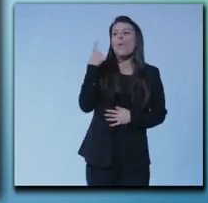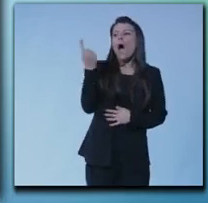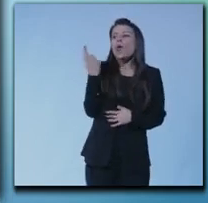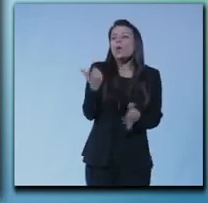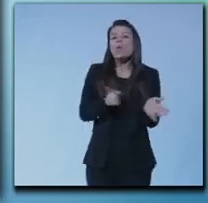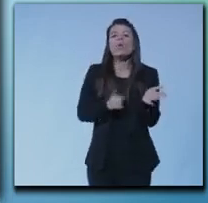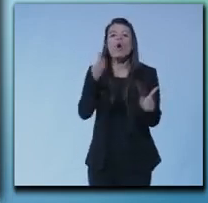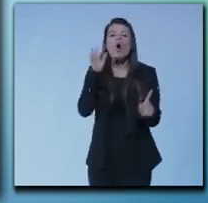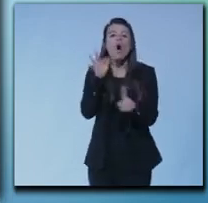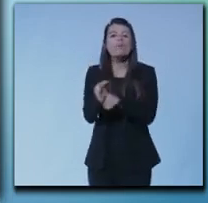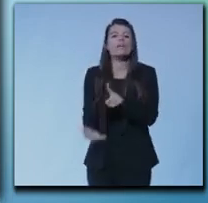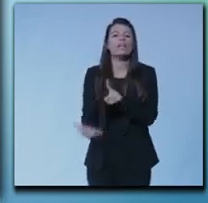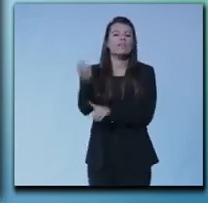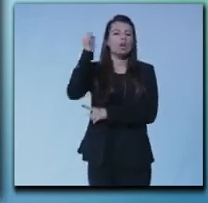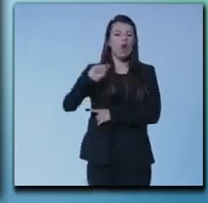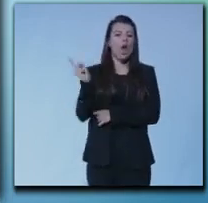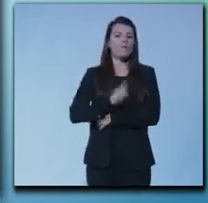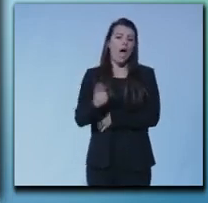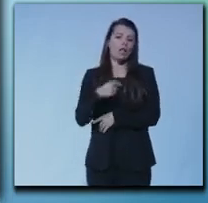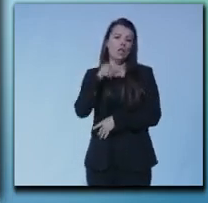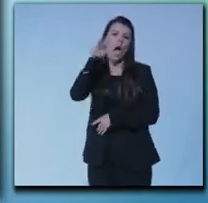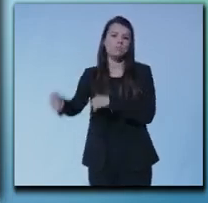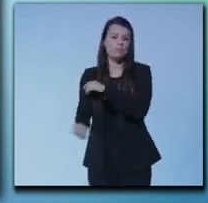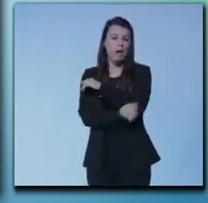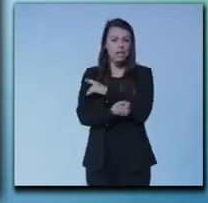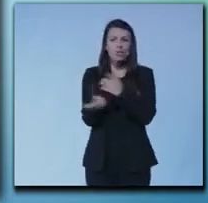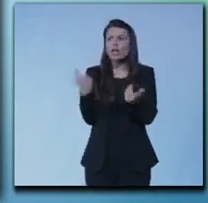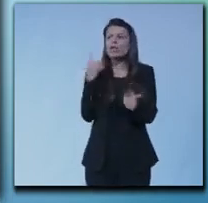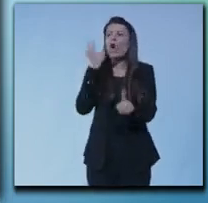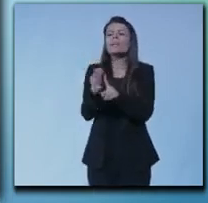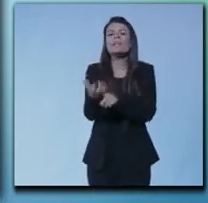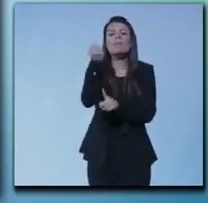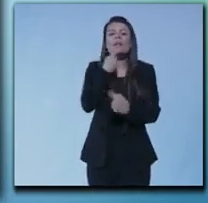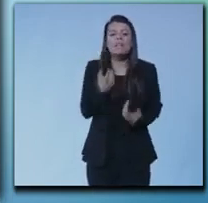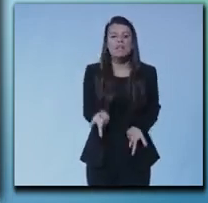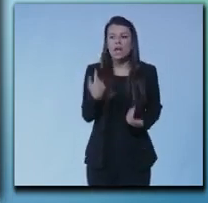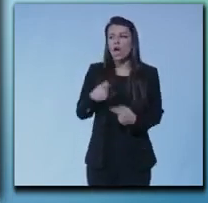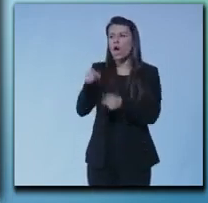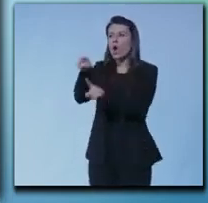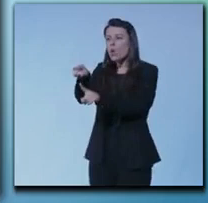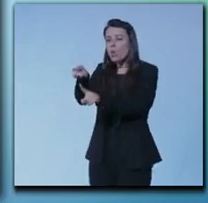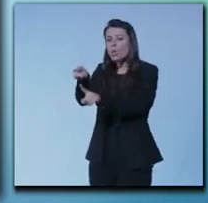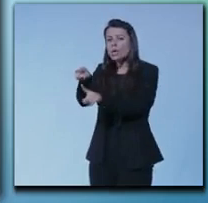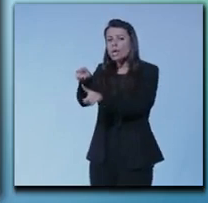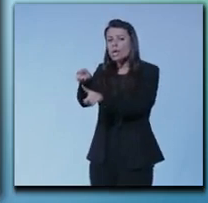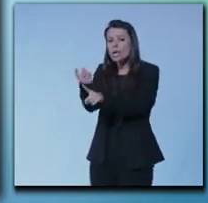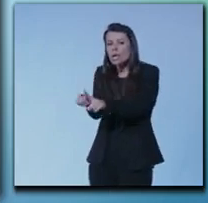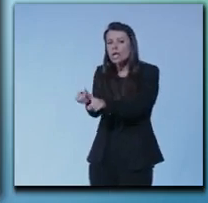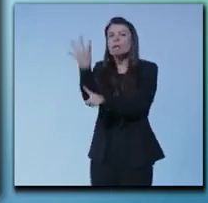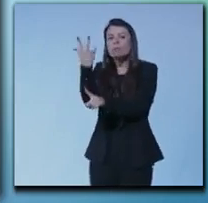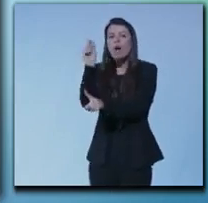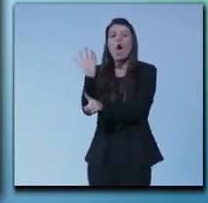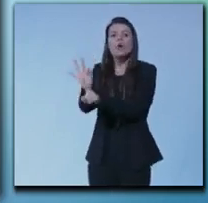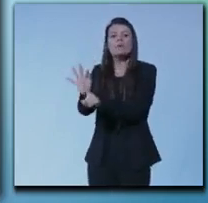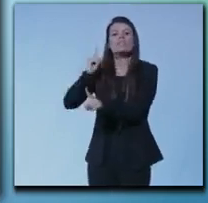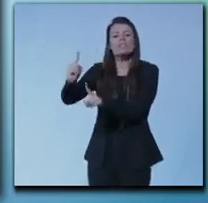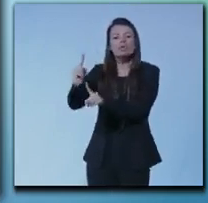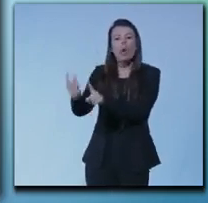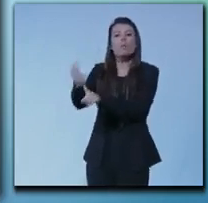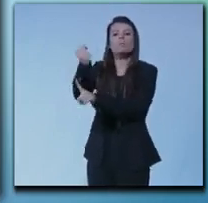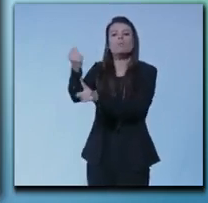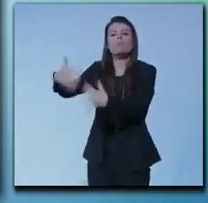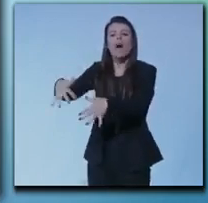raggiunto i suoi obiettivi chi se li pone gli obiettivi? lui e quindi tu devi certificare che lui ha raggiunto gli obiettivi che lui stesso si è dato